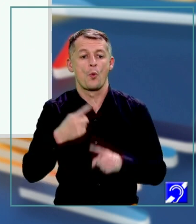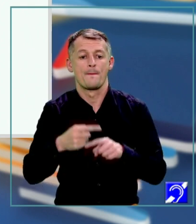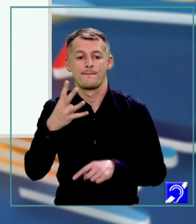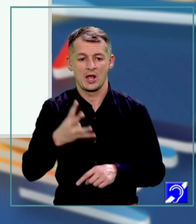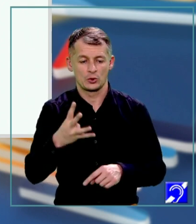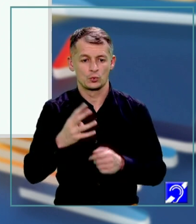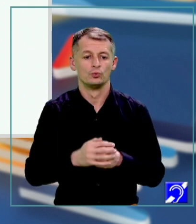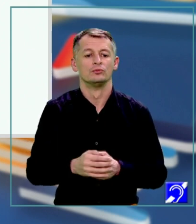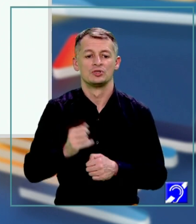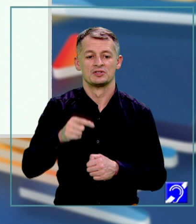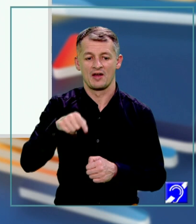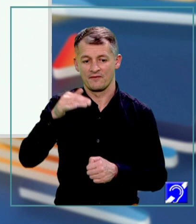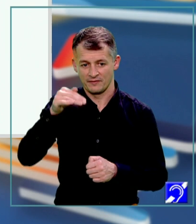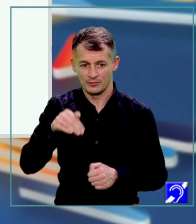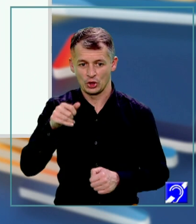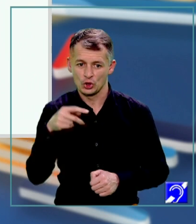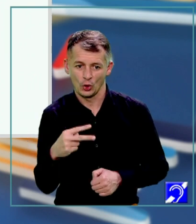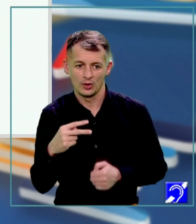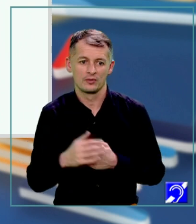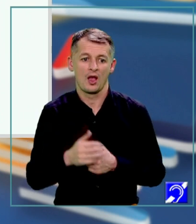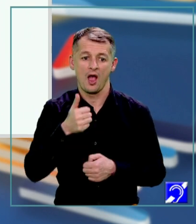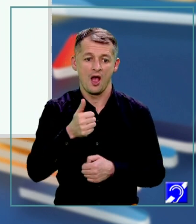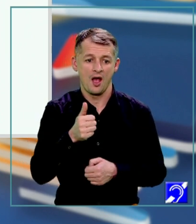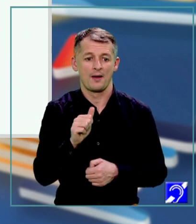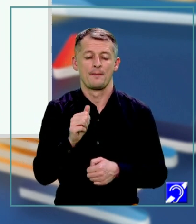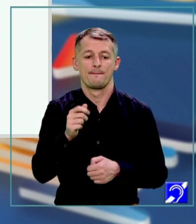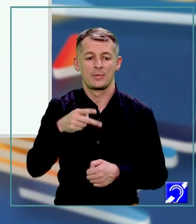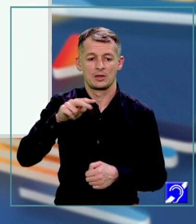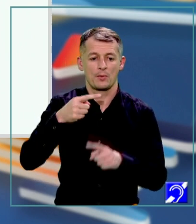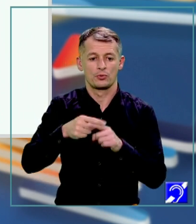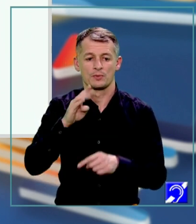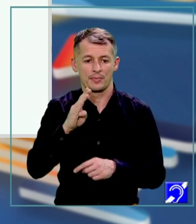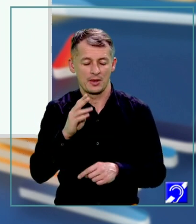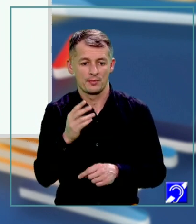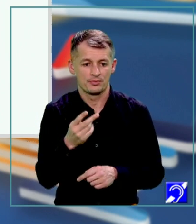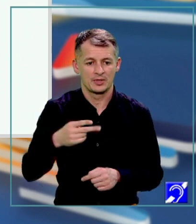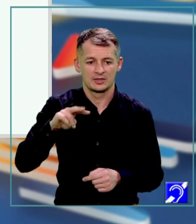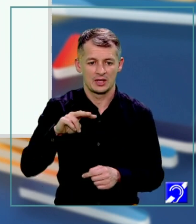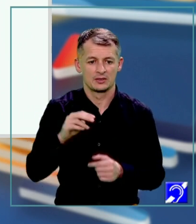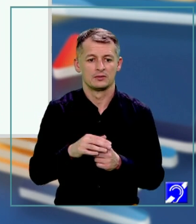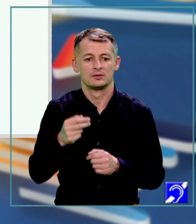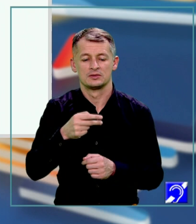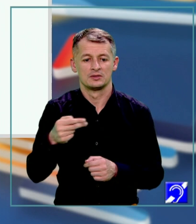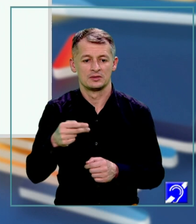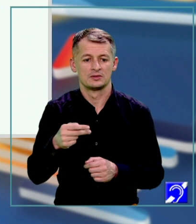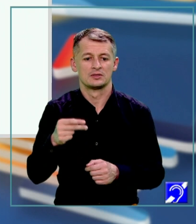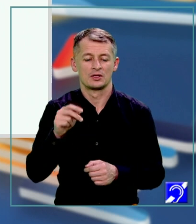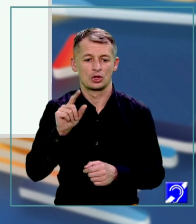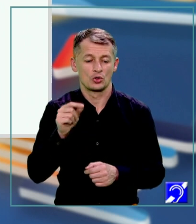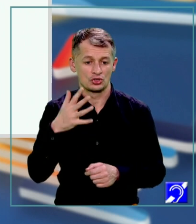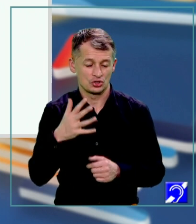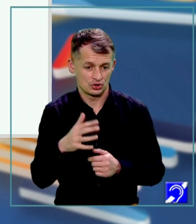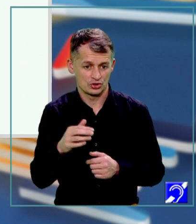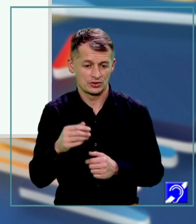am obținut 2. Deci obținem A pătrat plus 1 pe 2 plus B pătrat e 25. O să-l